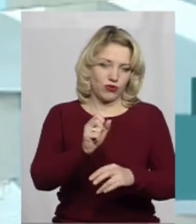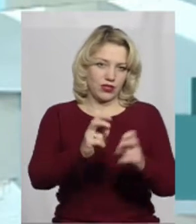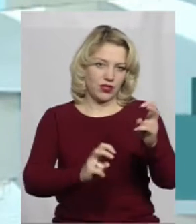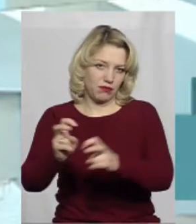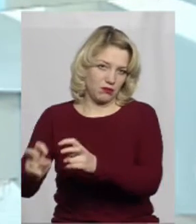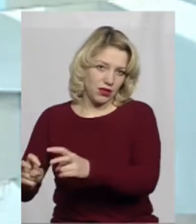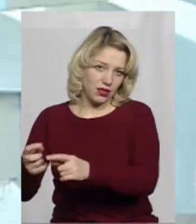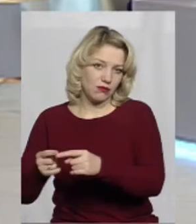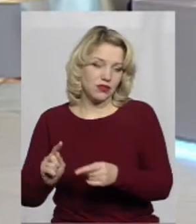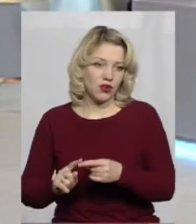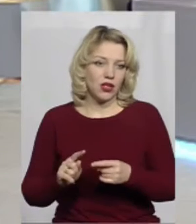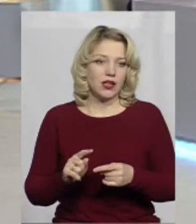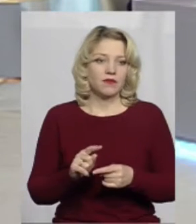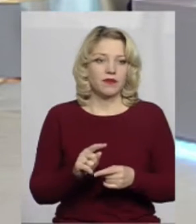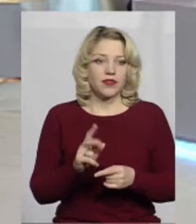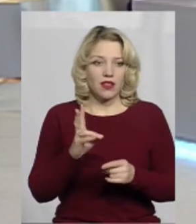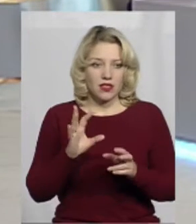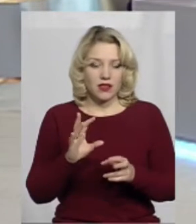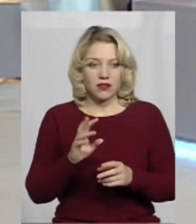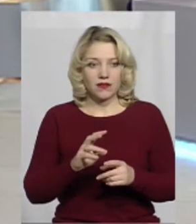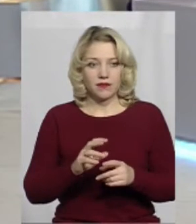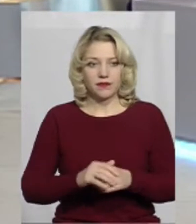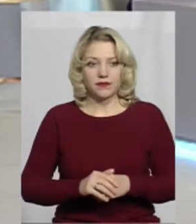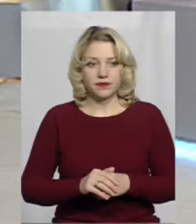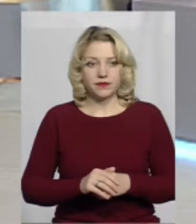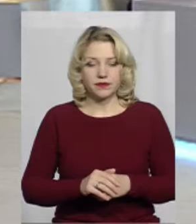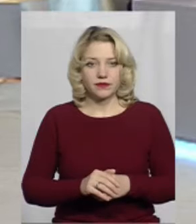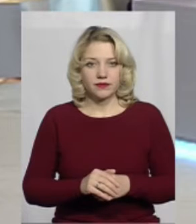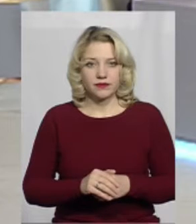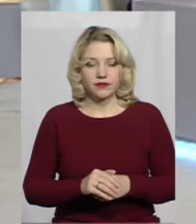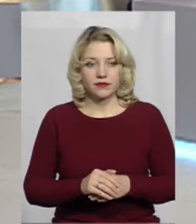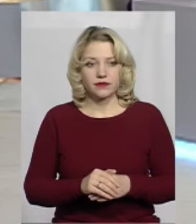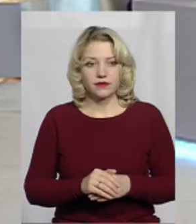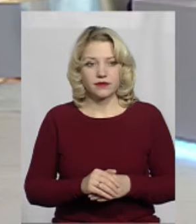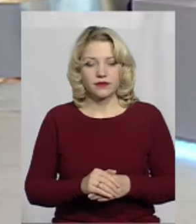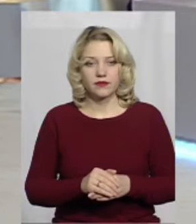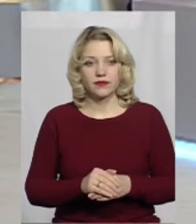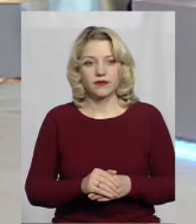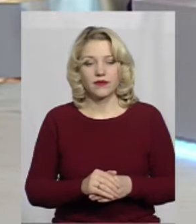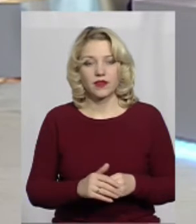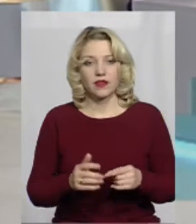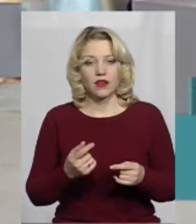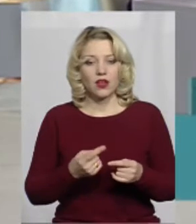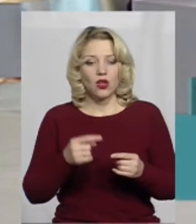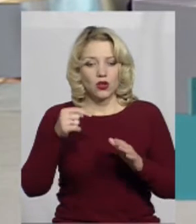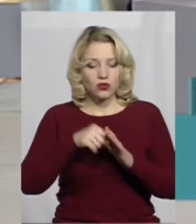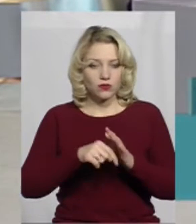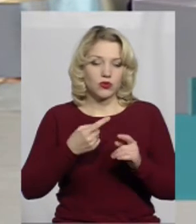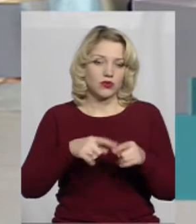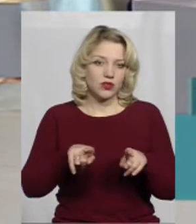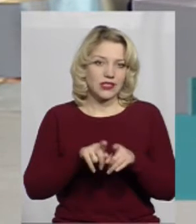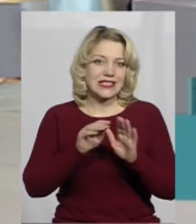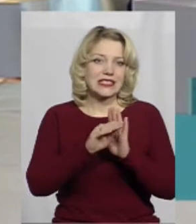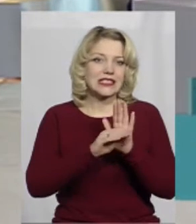банківська установа безпосередньо буде перераховувати кошти цим підприємствам. Тобто, минує оцю таку, скажімо, схему,